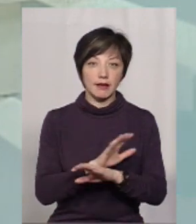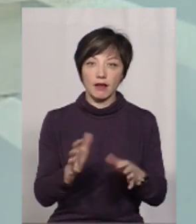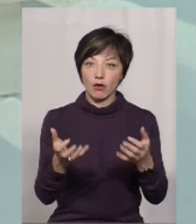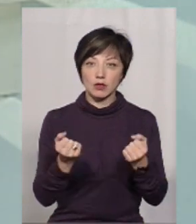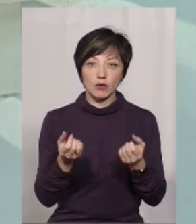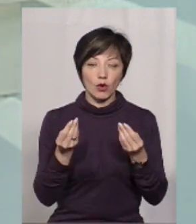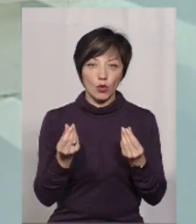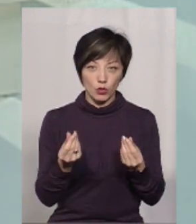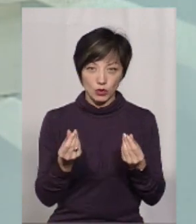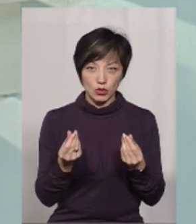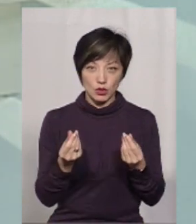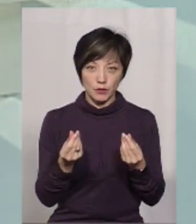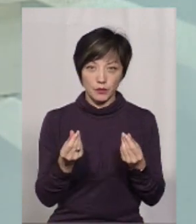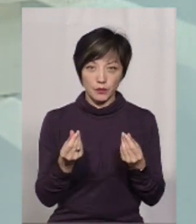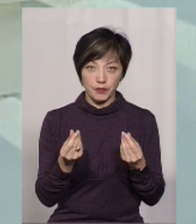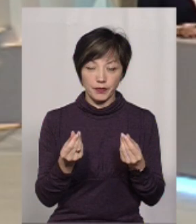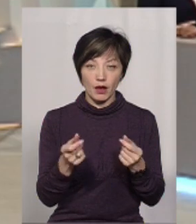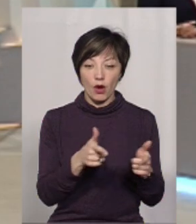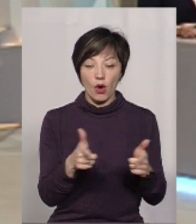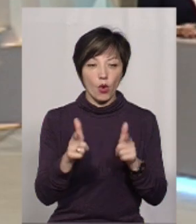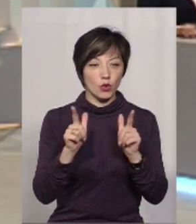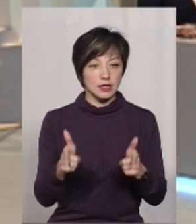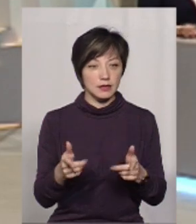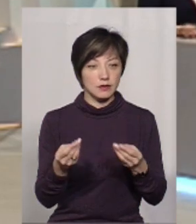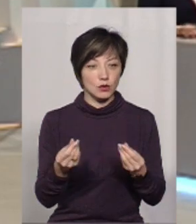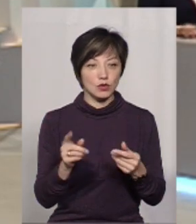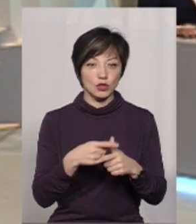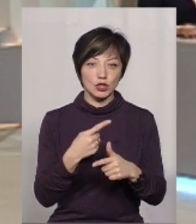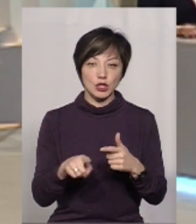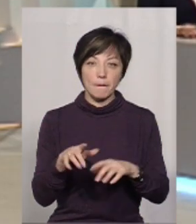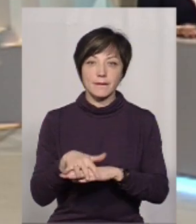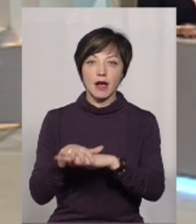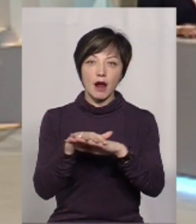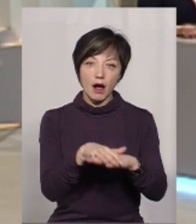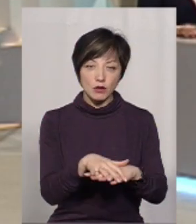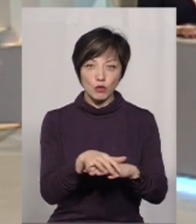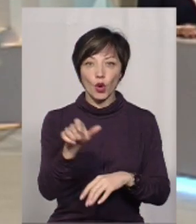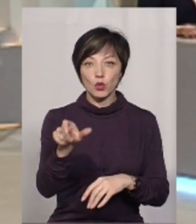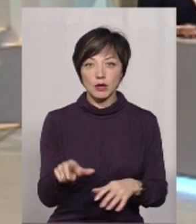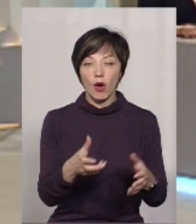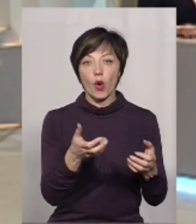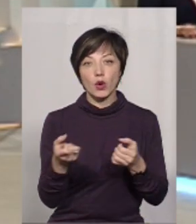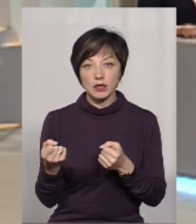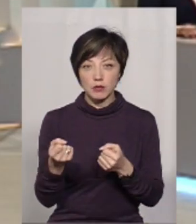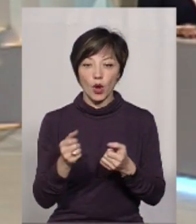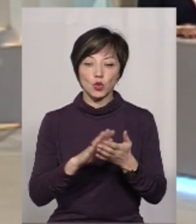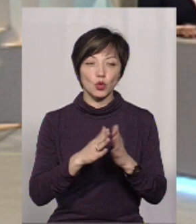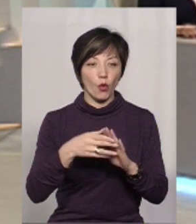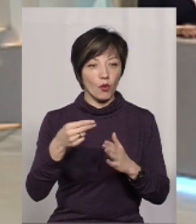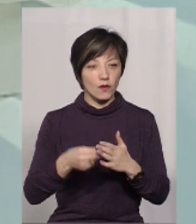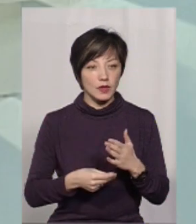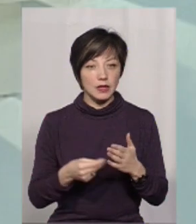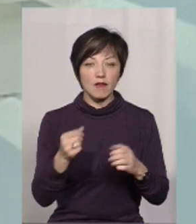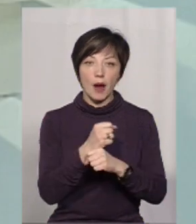отримує гроші, скажімо так, готівкою чи переказом. Людина отримує договір,